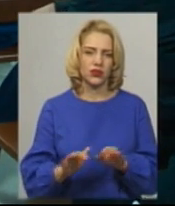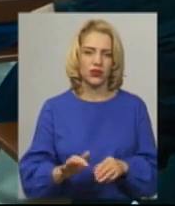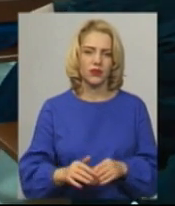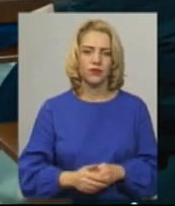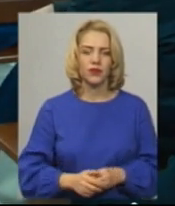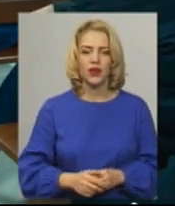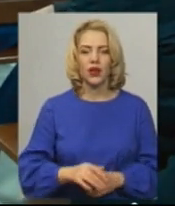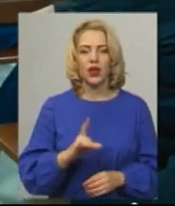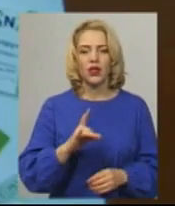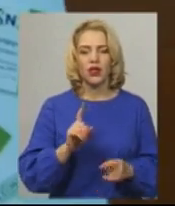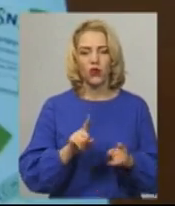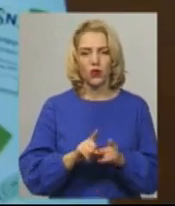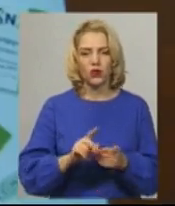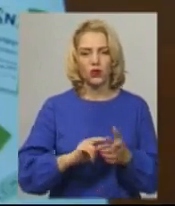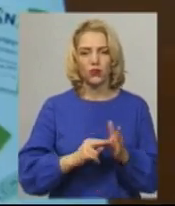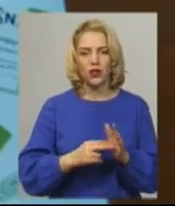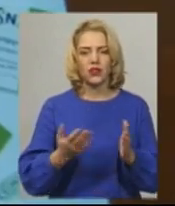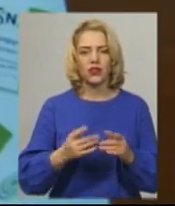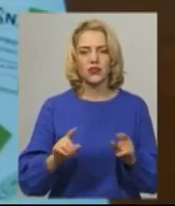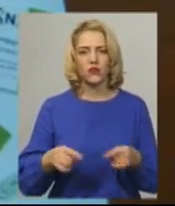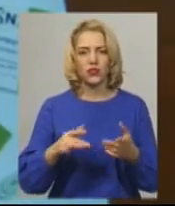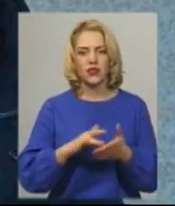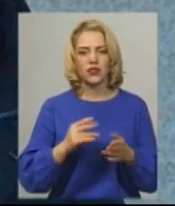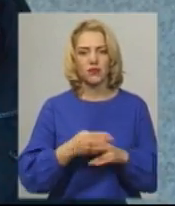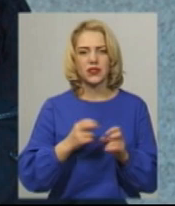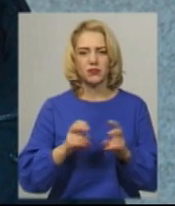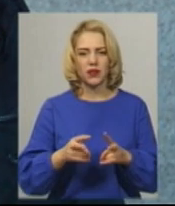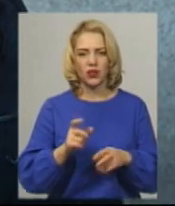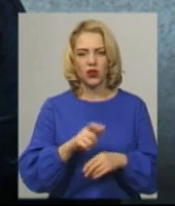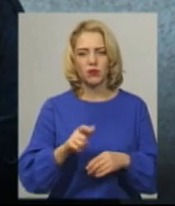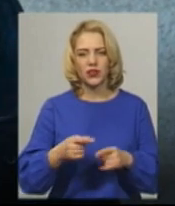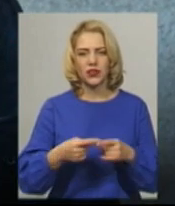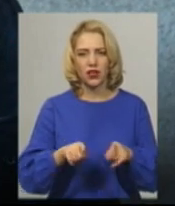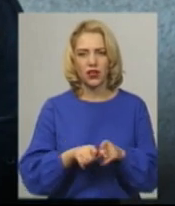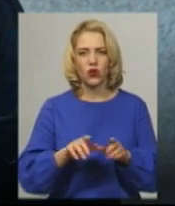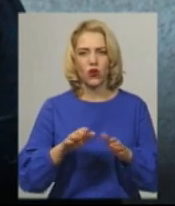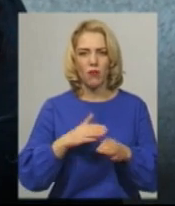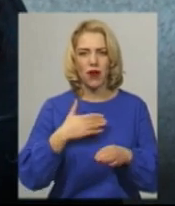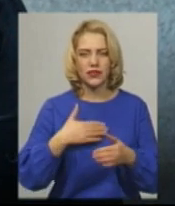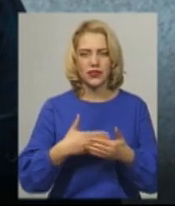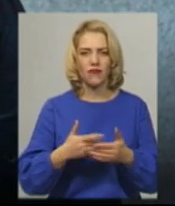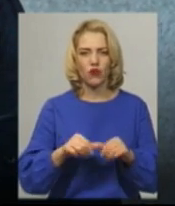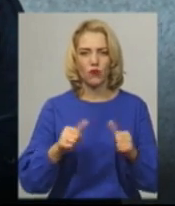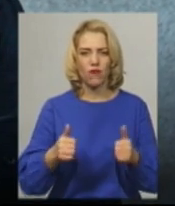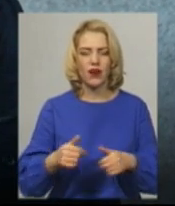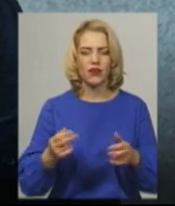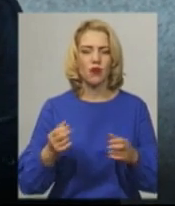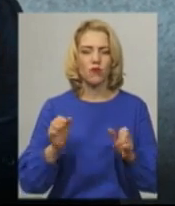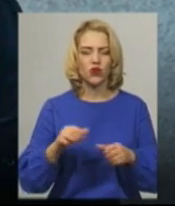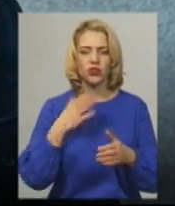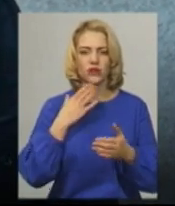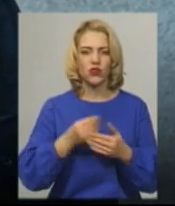Олег Рудик додає, також в планах є створення Центру безпеки громадян. «Дане громадське формування зможе своєю